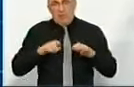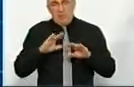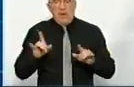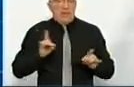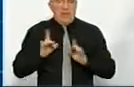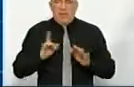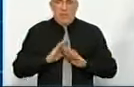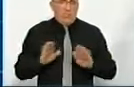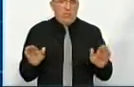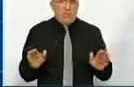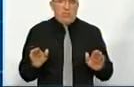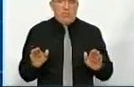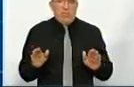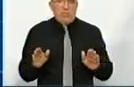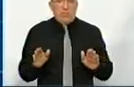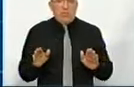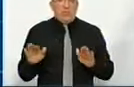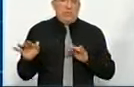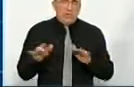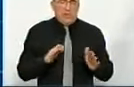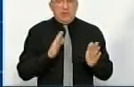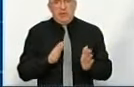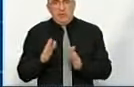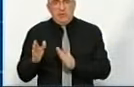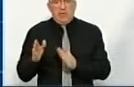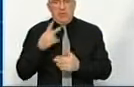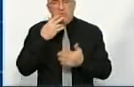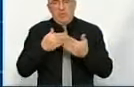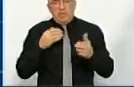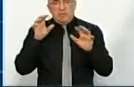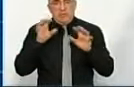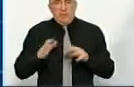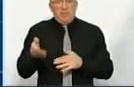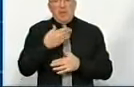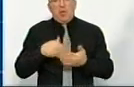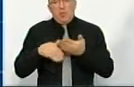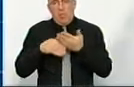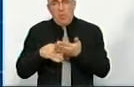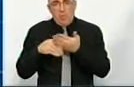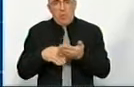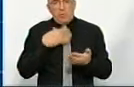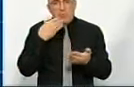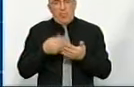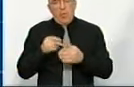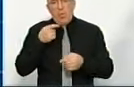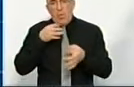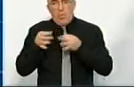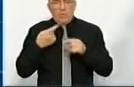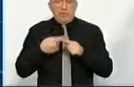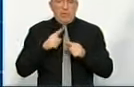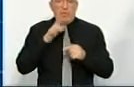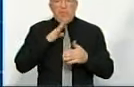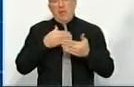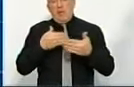нервуйте, дійте степ-бай-степ, як передбачено законодавством, ми допомагаємо зі своїми консультантами. Це теж було